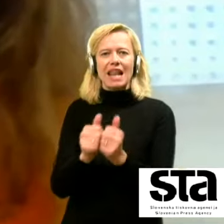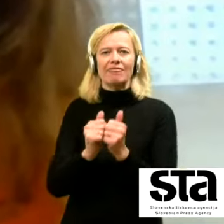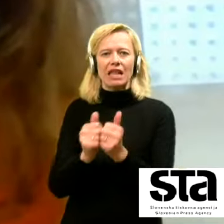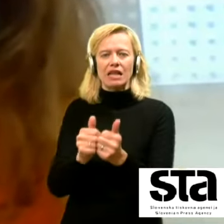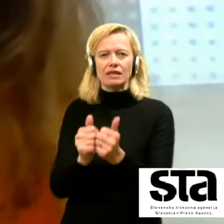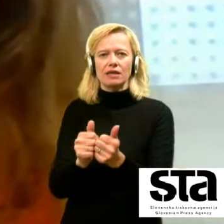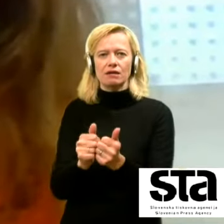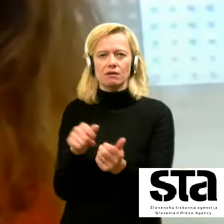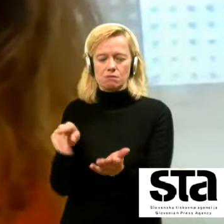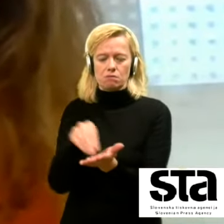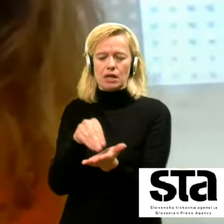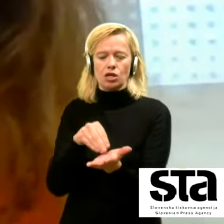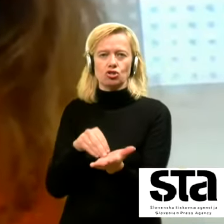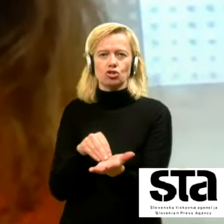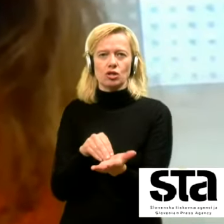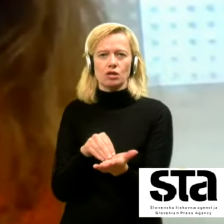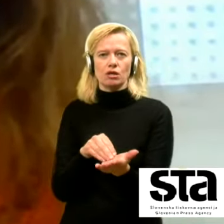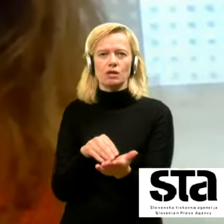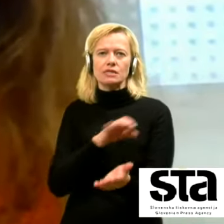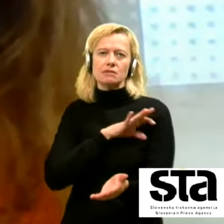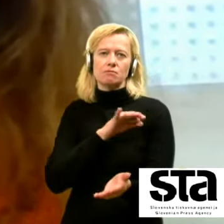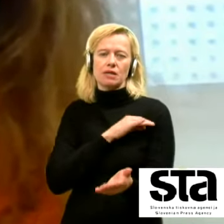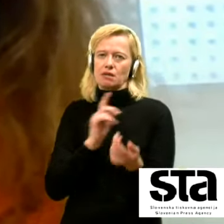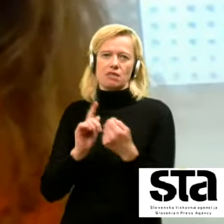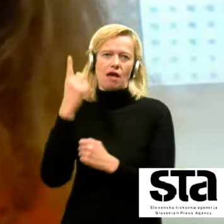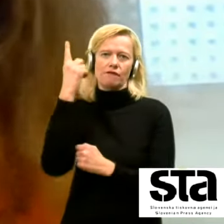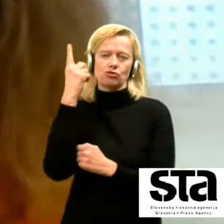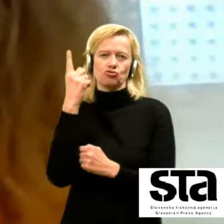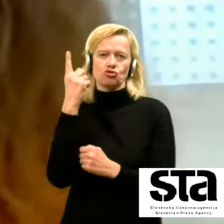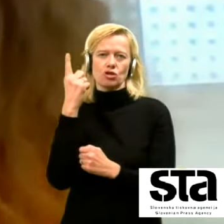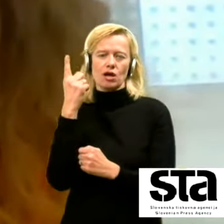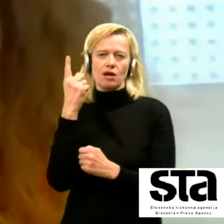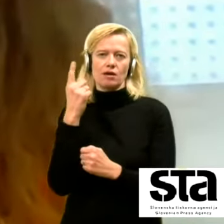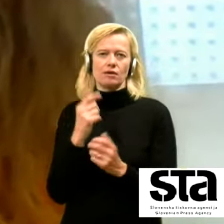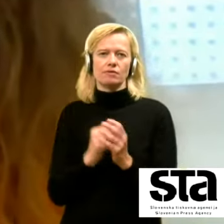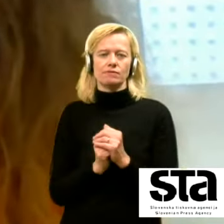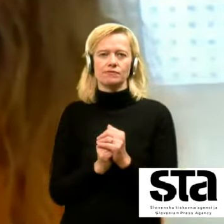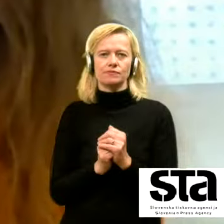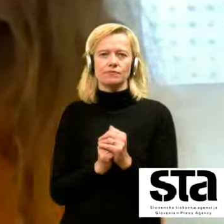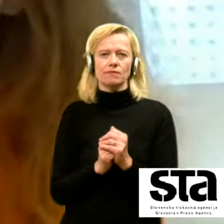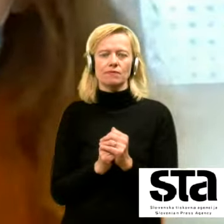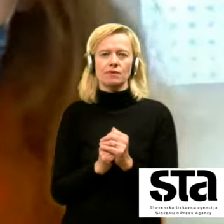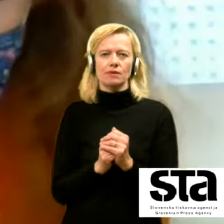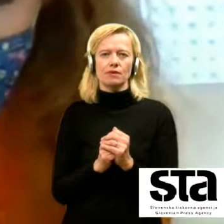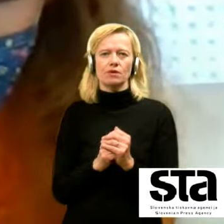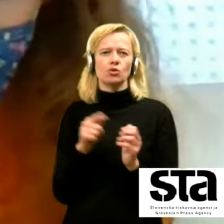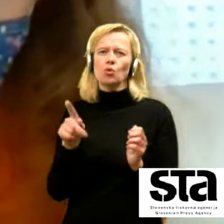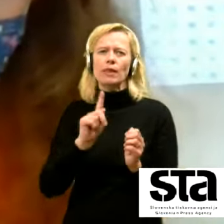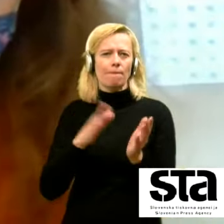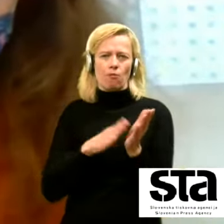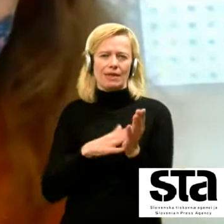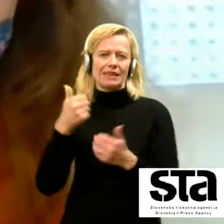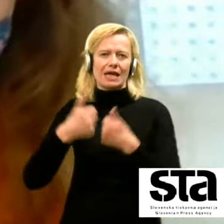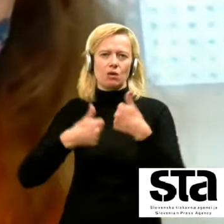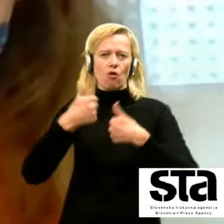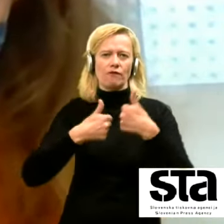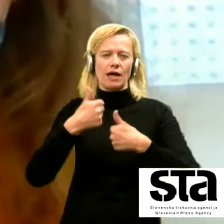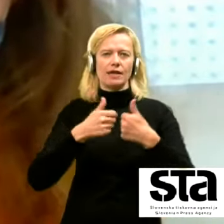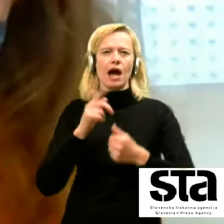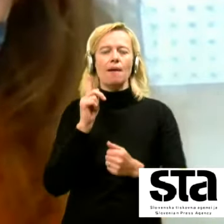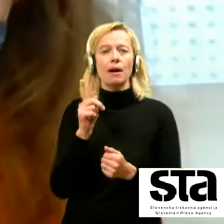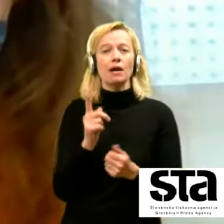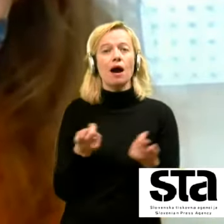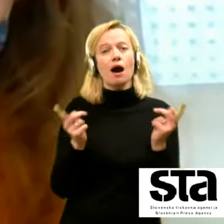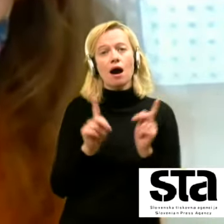pri teh smrtih najviše pa ne da gre tu za neko takmovanje ampak ali mi podatke